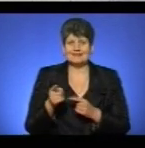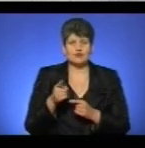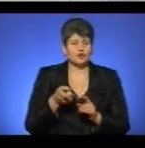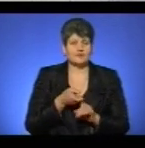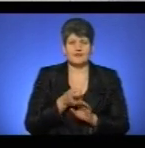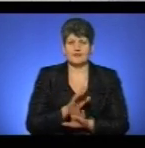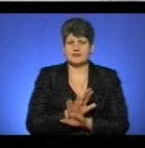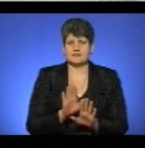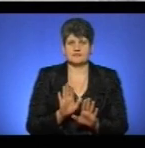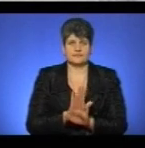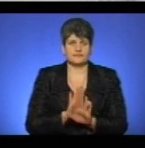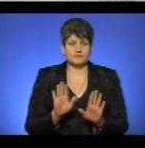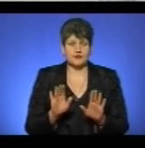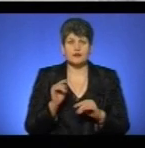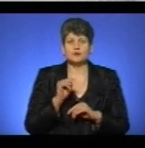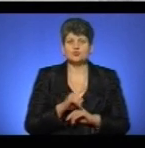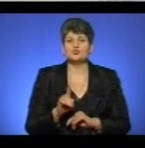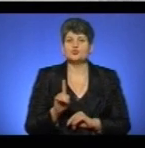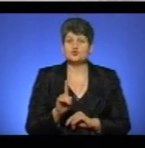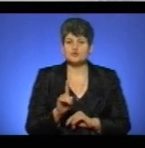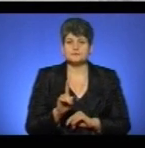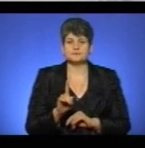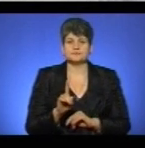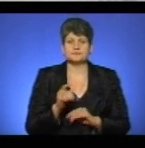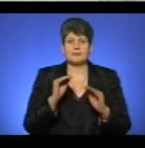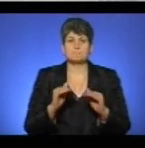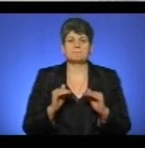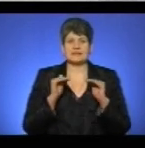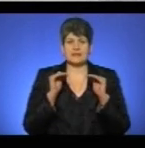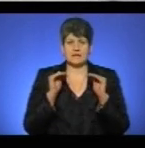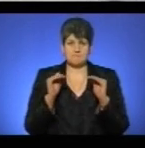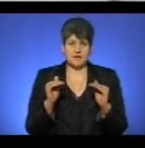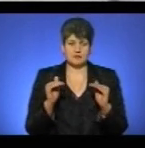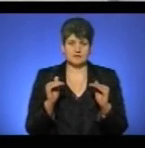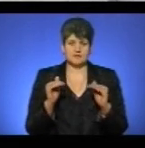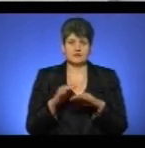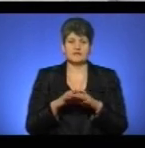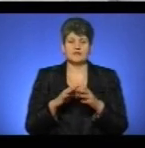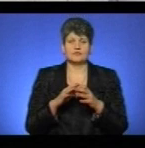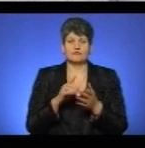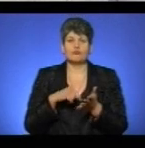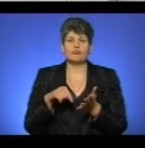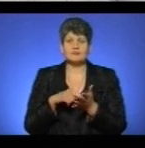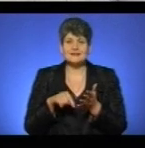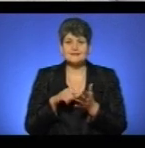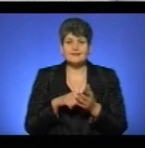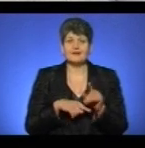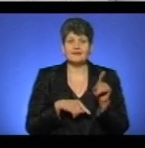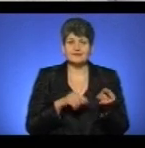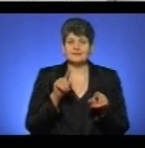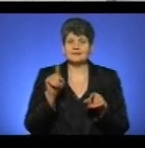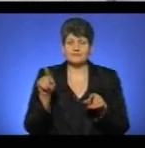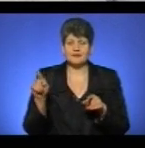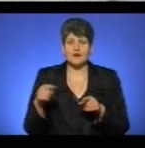стосується, тому що піднімали десь в тих населених пунктах, в тих обласних центрах,